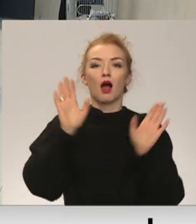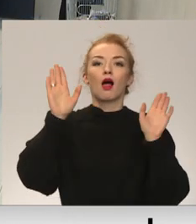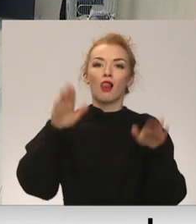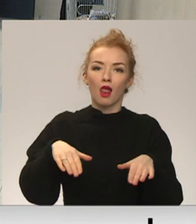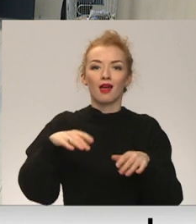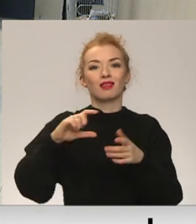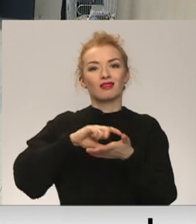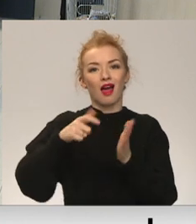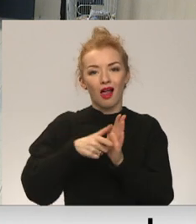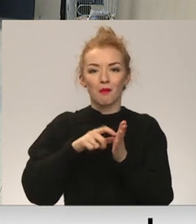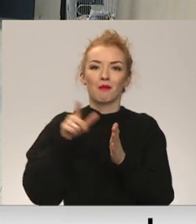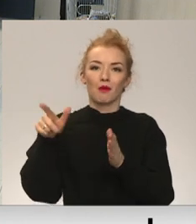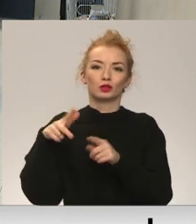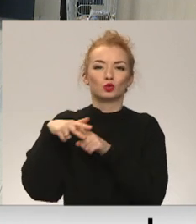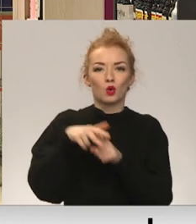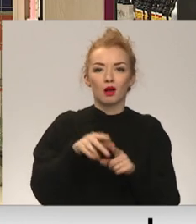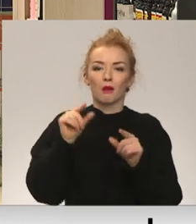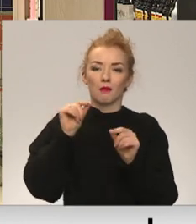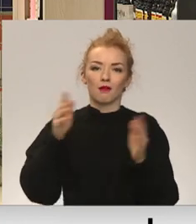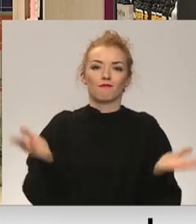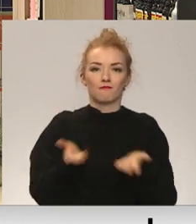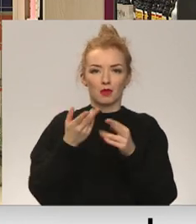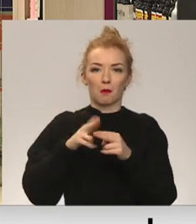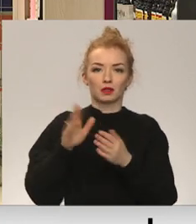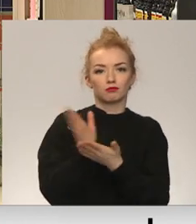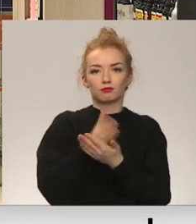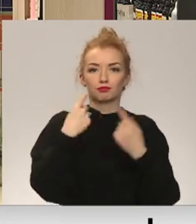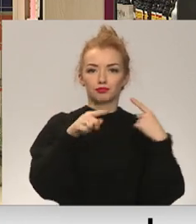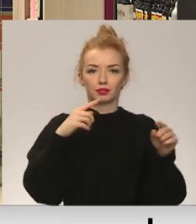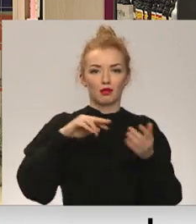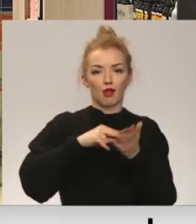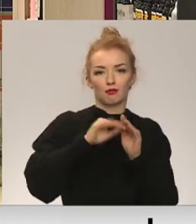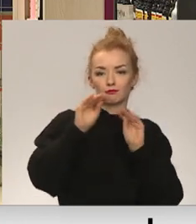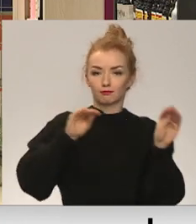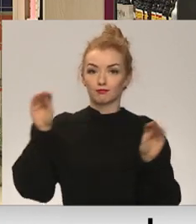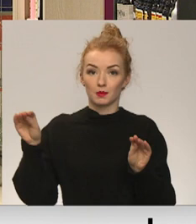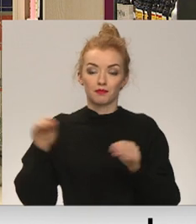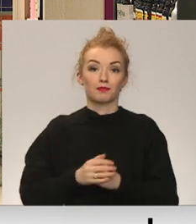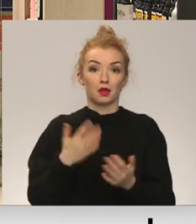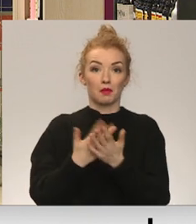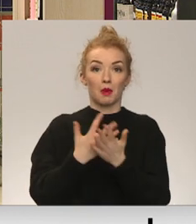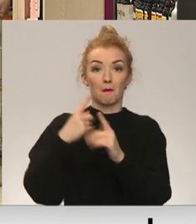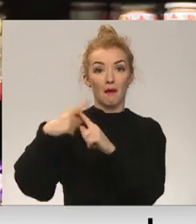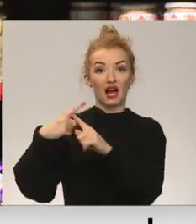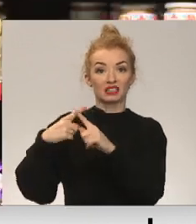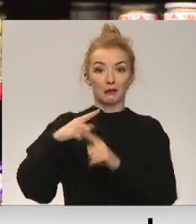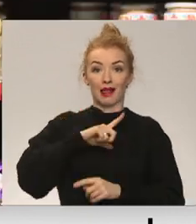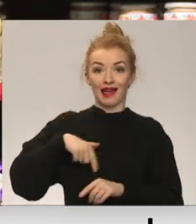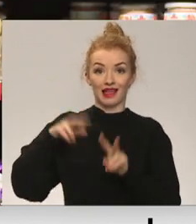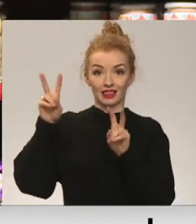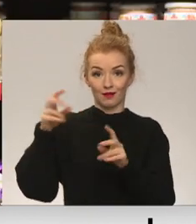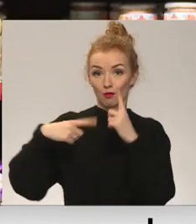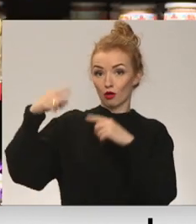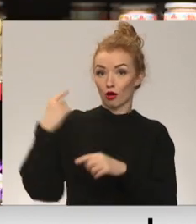mazākas platības veikalus. Viņu prāt, viss notiek saskaņā ar likuma garu un burtu. Piemēram, Maksima Latvija pagājušā gada